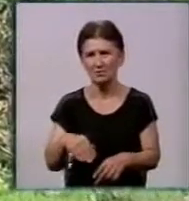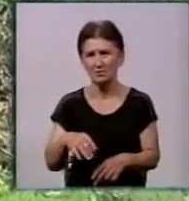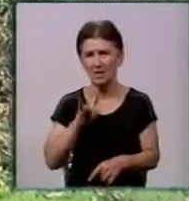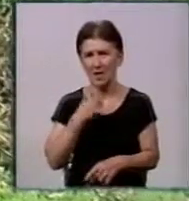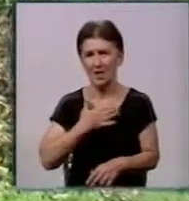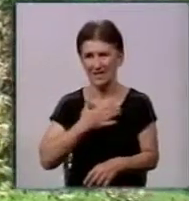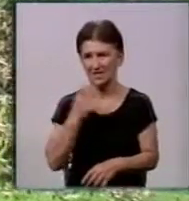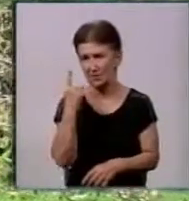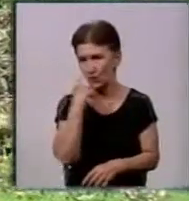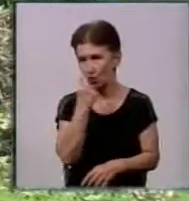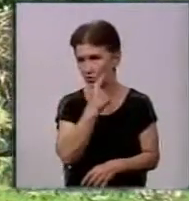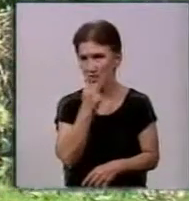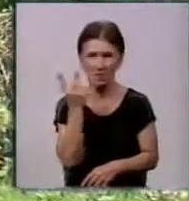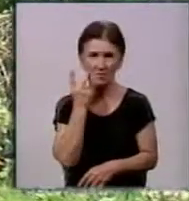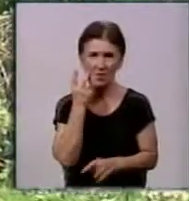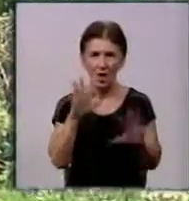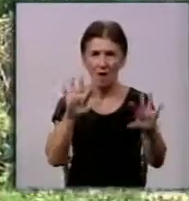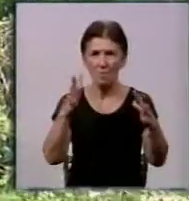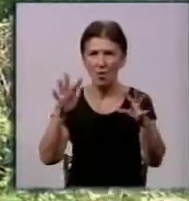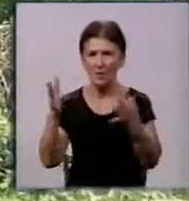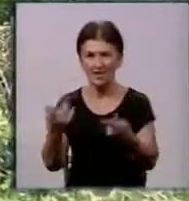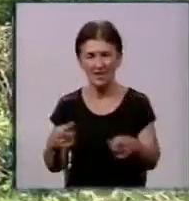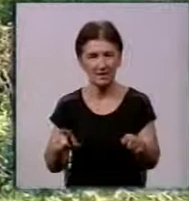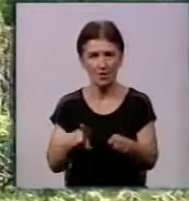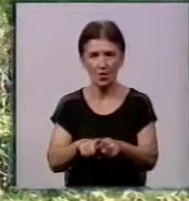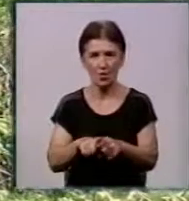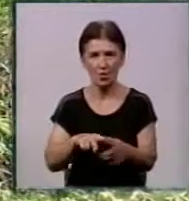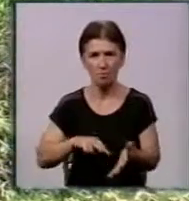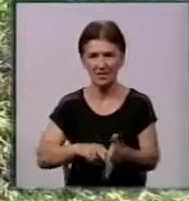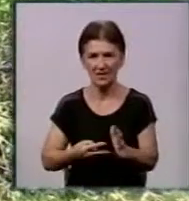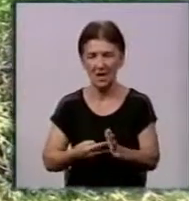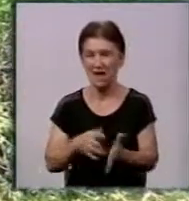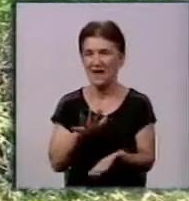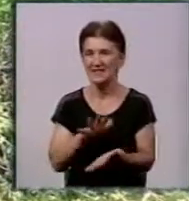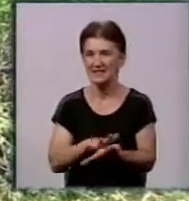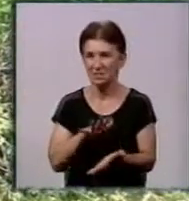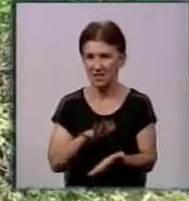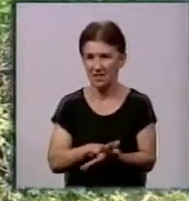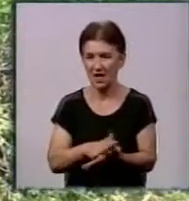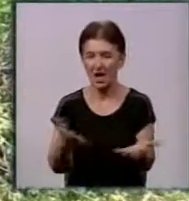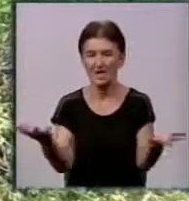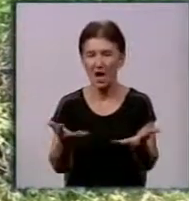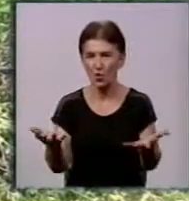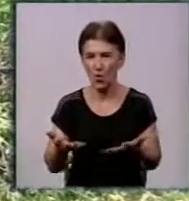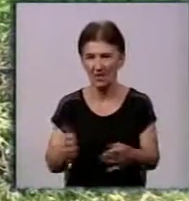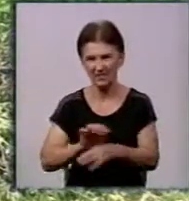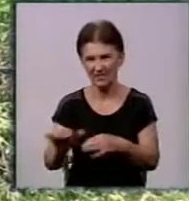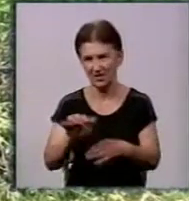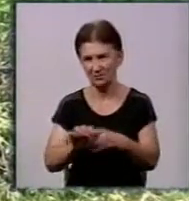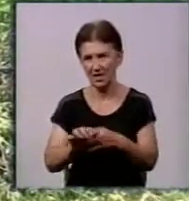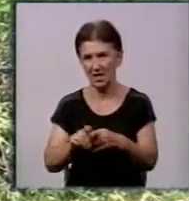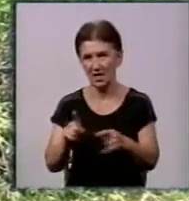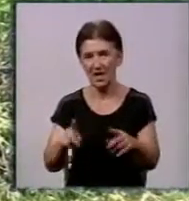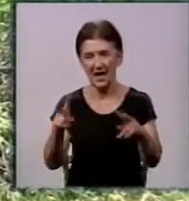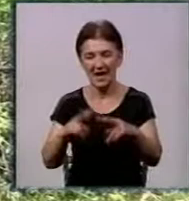наших очах постійно проходить момент такого плану. Вивозиться сміття, сміття, відходи якогось виробництва, ймовірно, розбирання